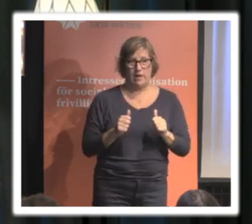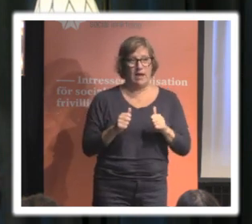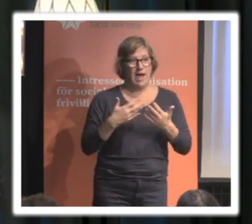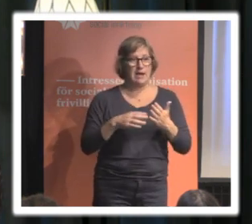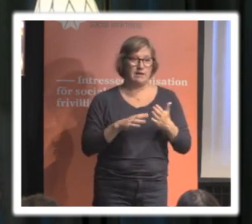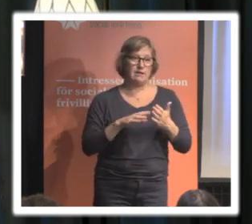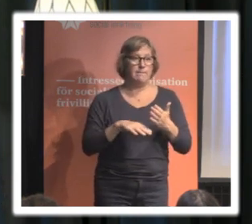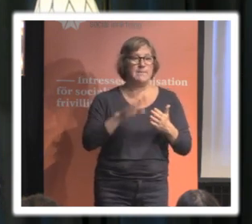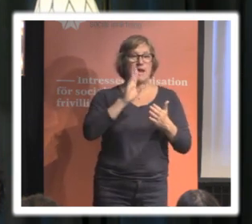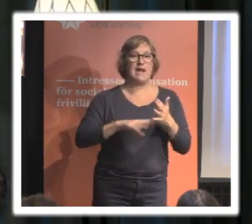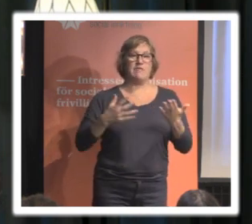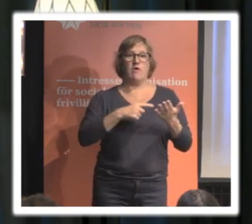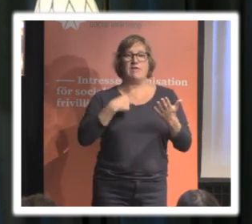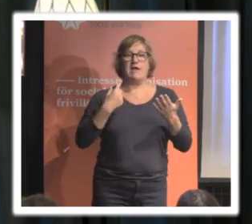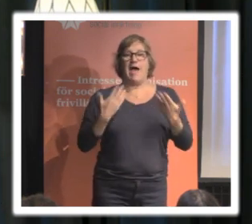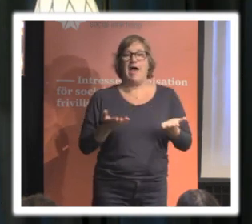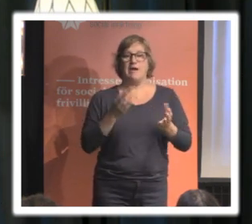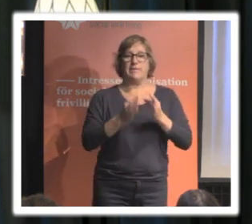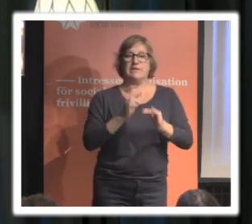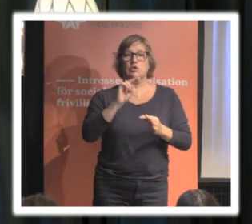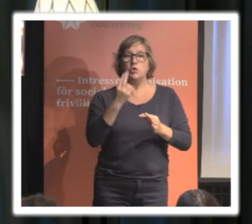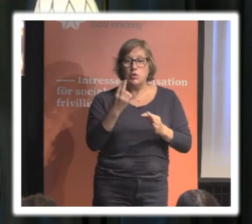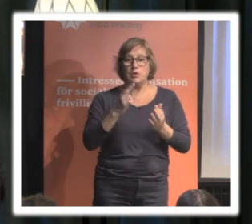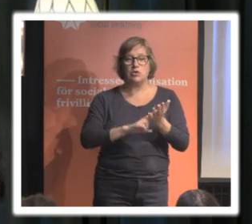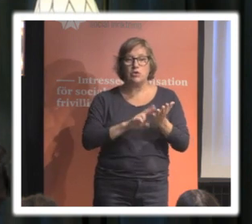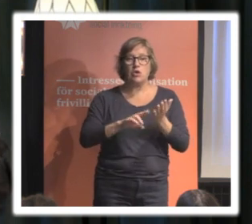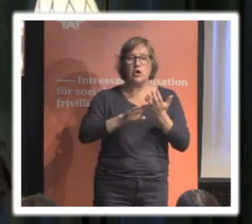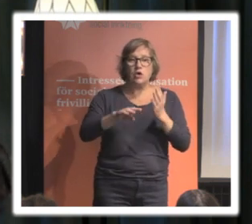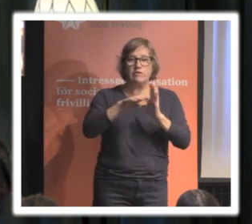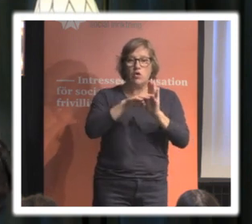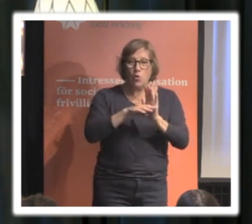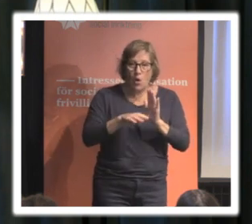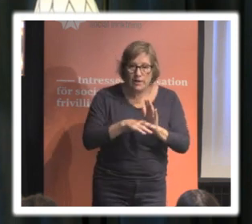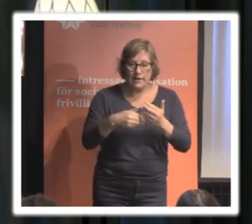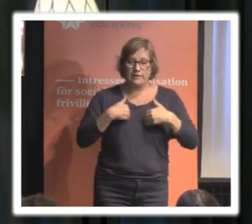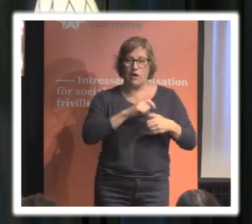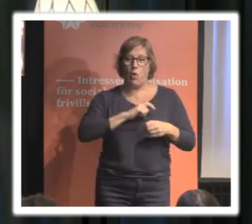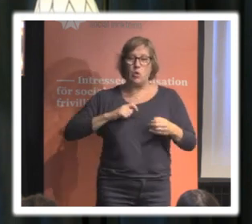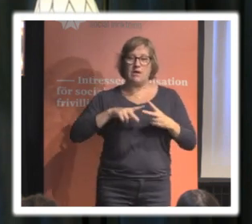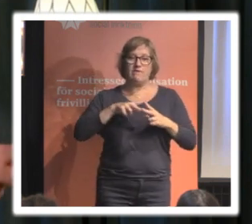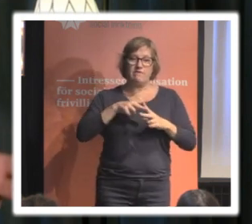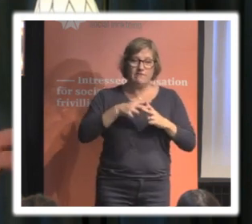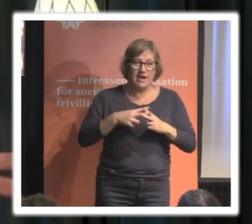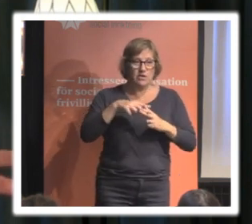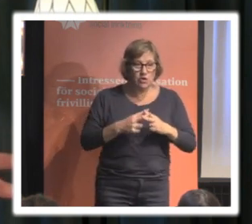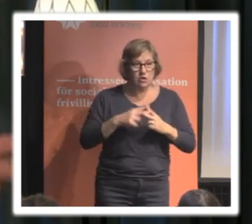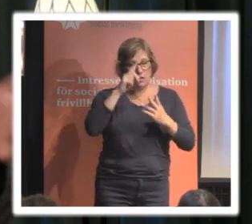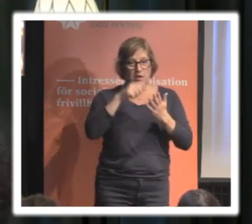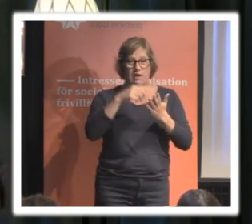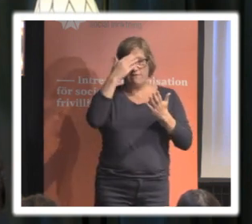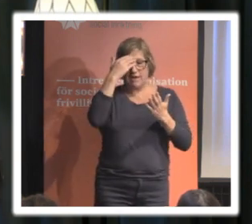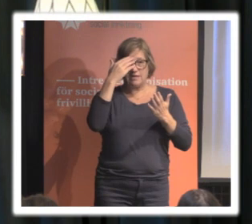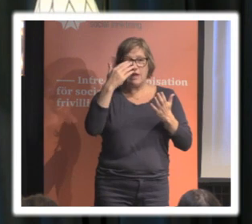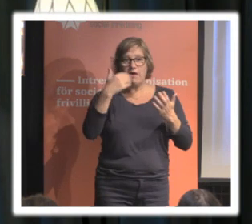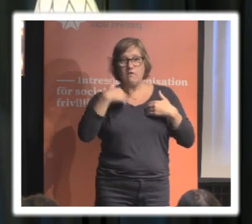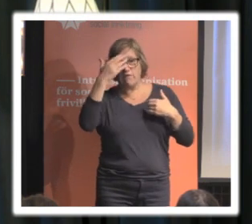är just nu. Dataskyddsförordningen är tänkt att ge oss de verktyg vi behöver för att ta reda på vem som försöker påverka vad